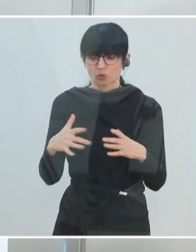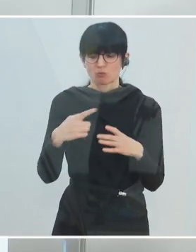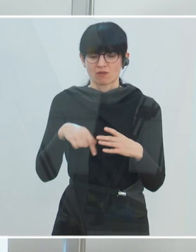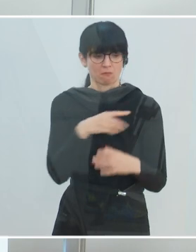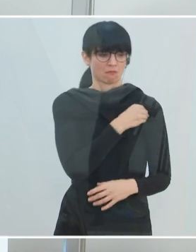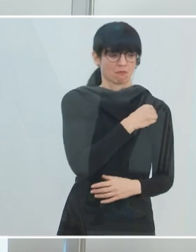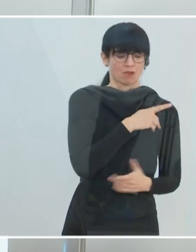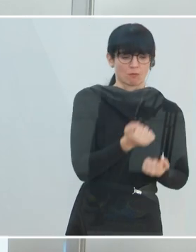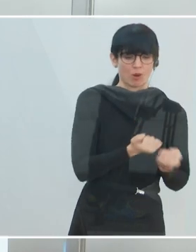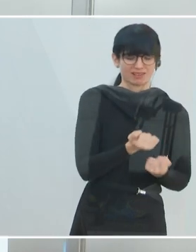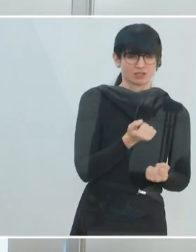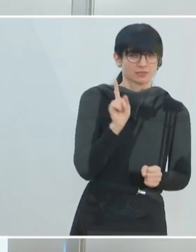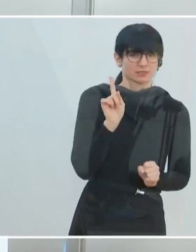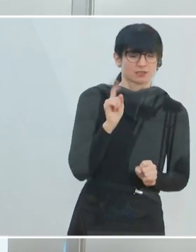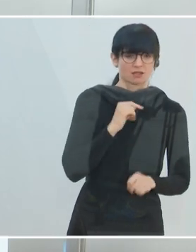sagen, okay, Vorsicht,